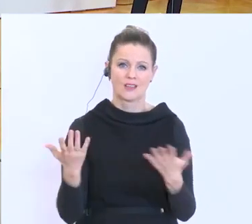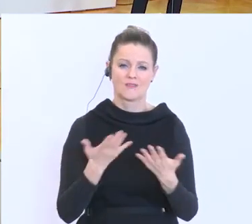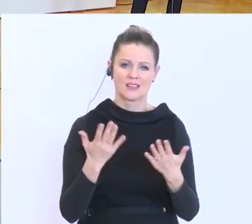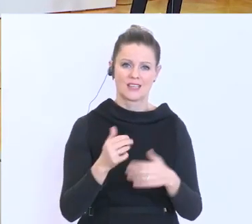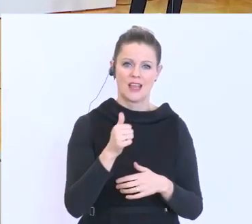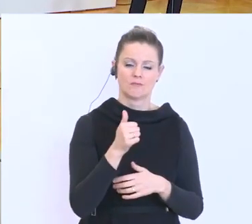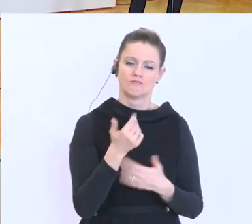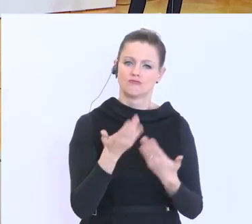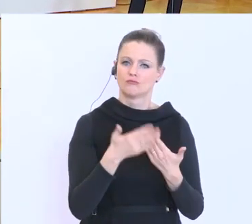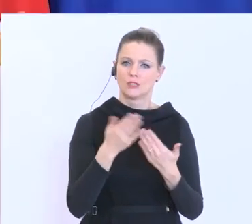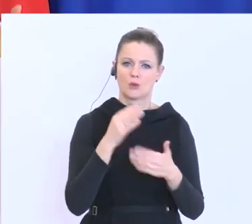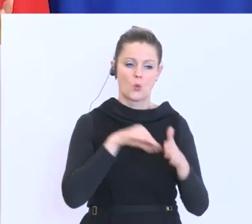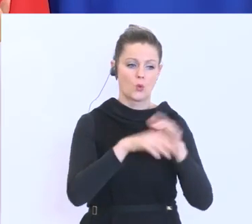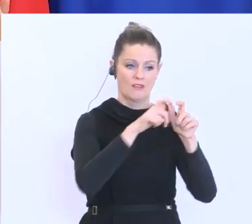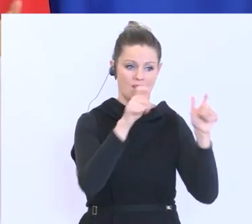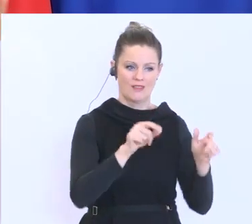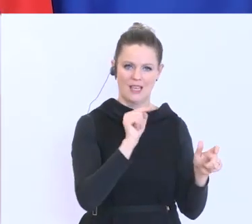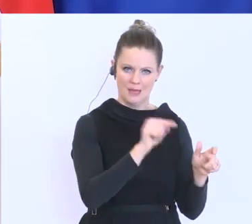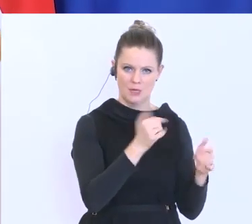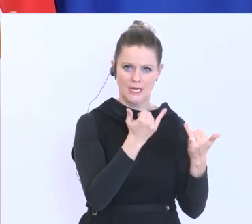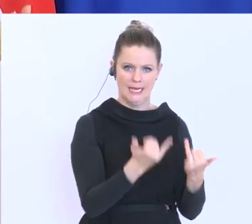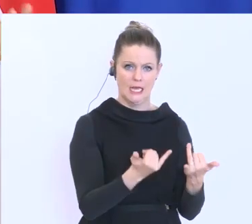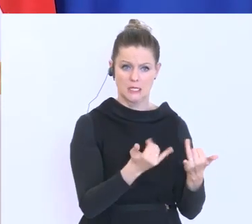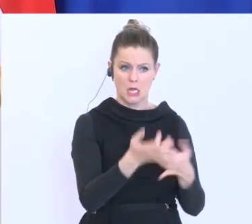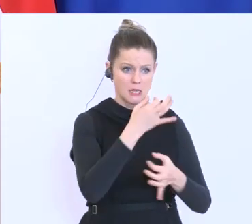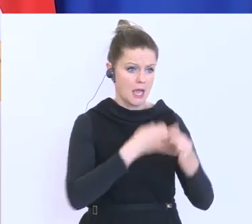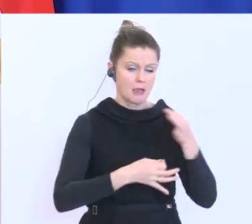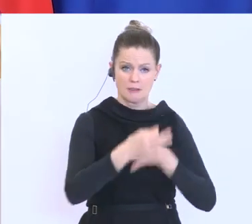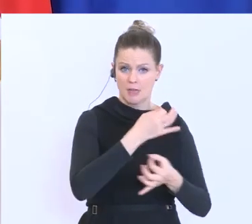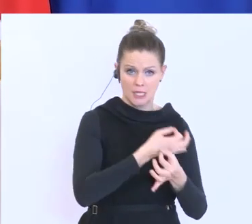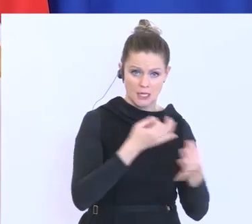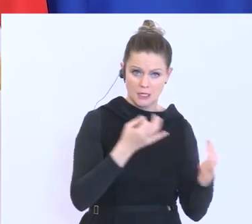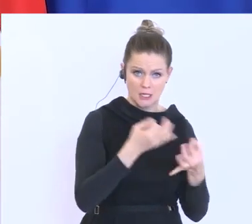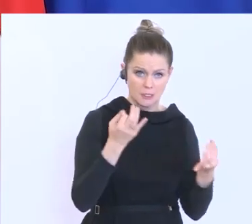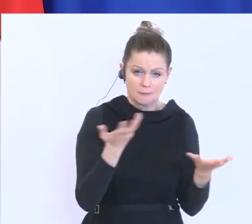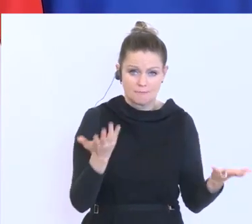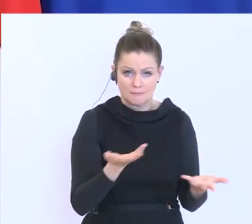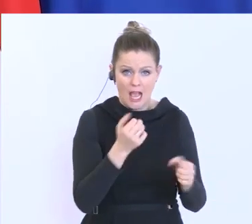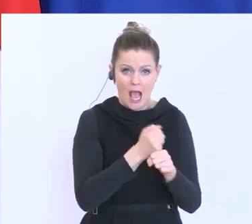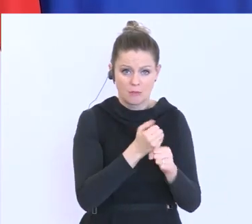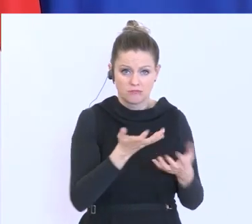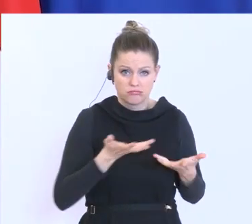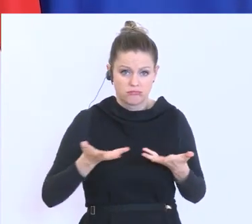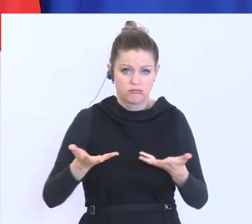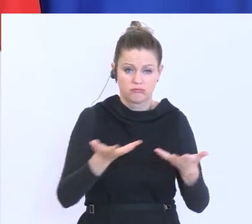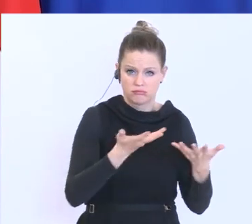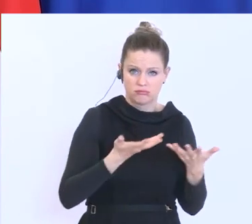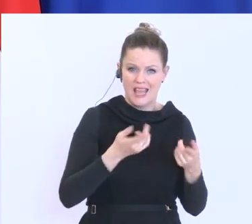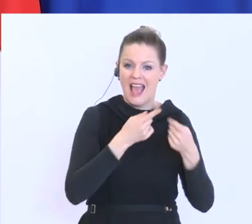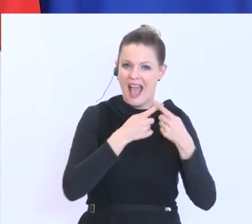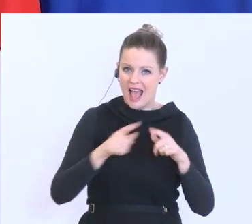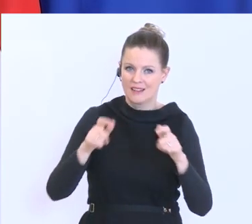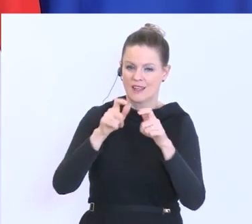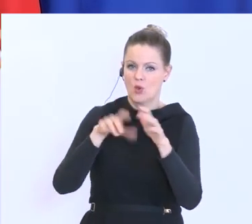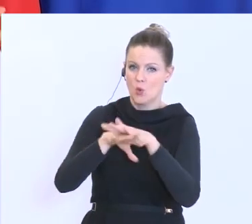einem Unternehmen, das jetzt vielleicht keine Nachfrage hat und nicht die Arbeit nachgehen kann, in einem anderen Unternehmen